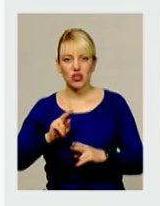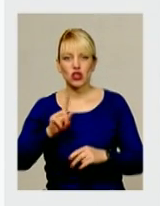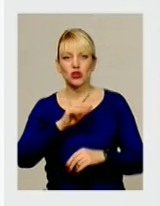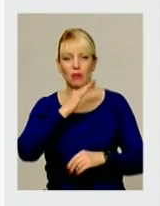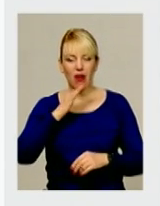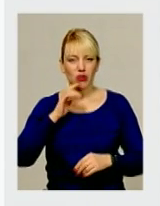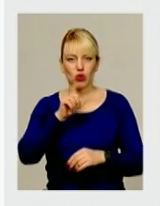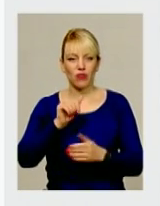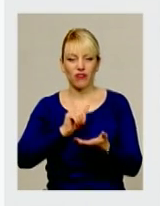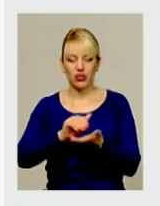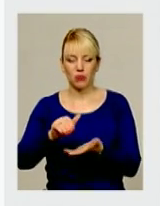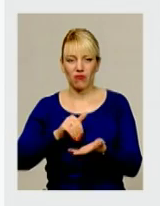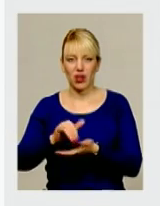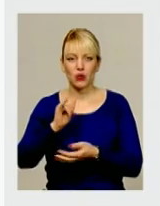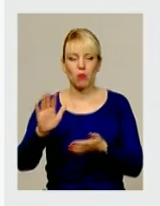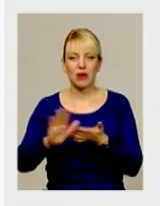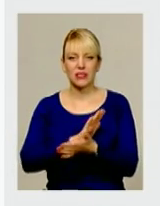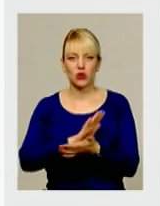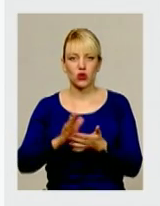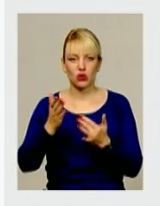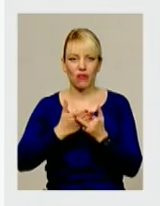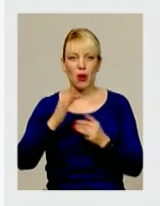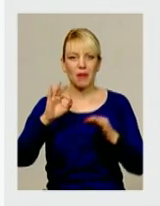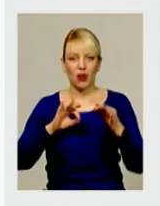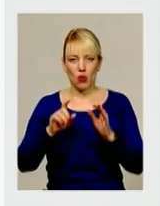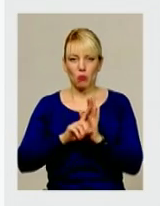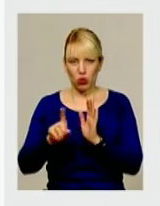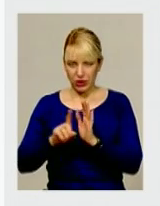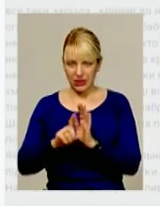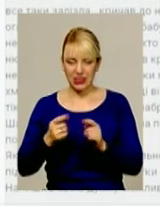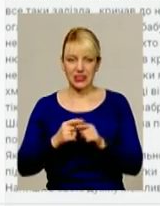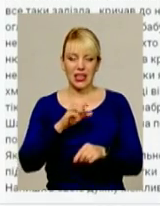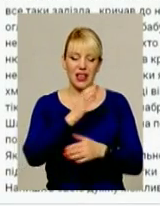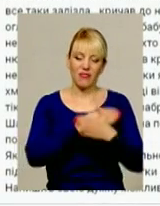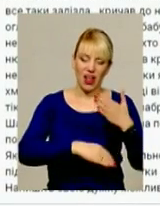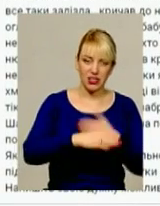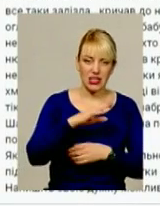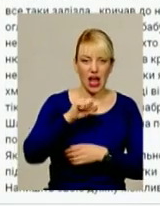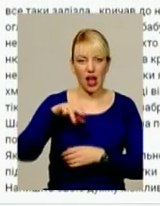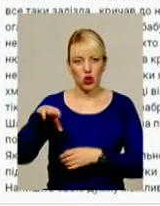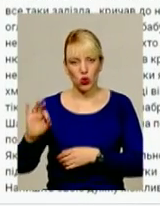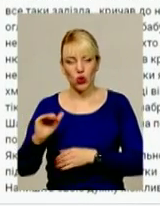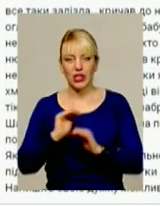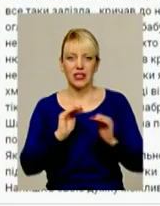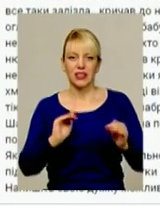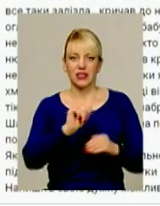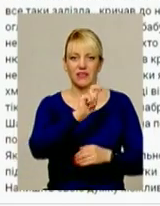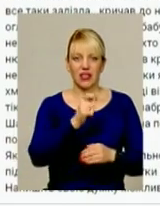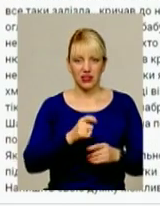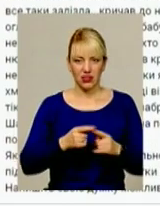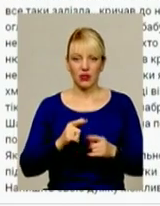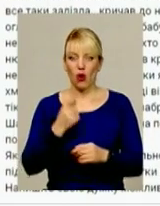безкоштовному проїзді пільговикам. Зокрема, інвалідам, атовцям та громадянам, що мають статус діти війни. Наприклад, одна